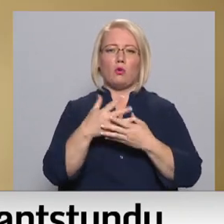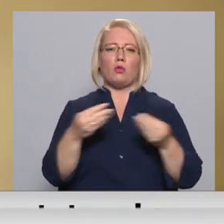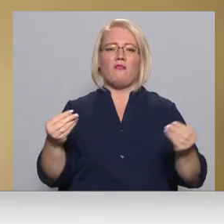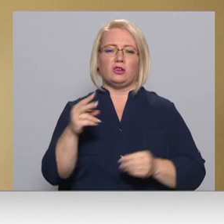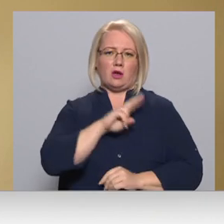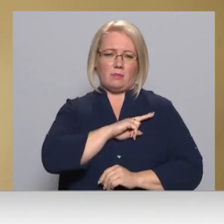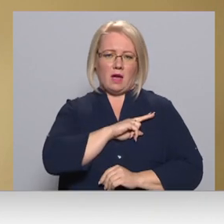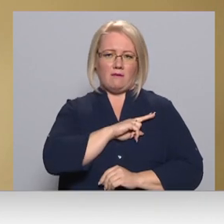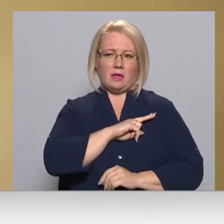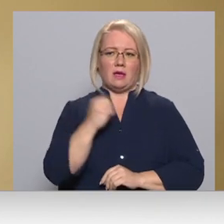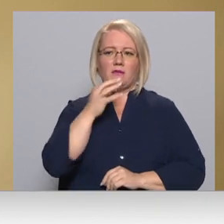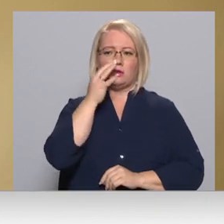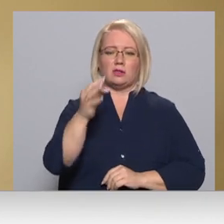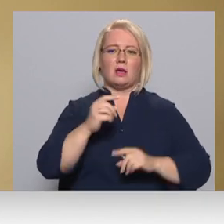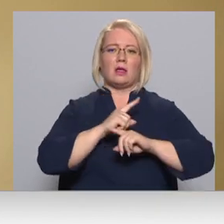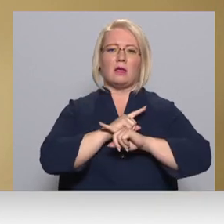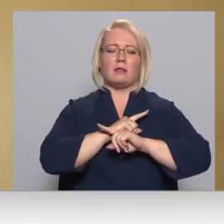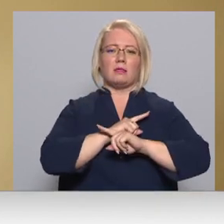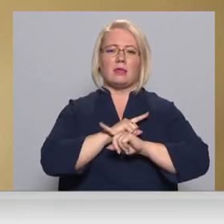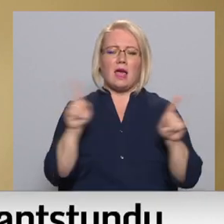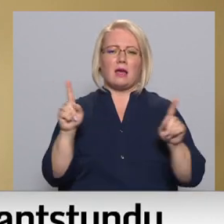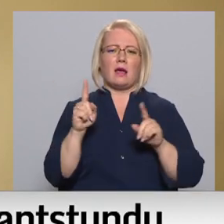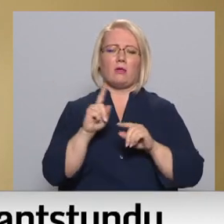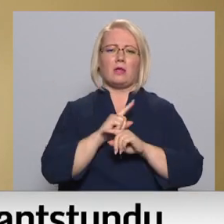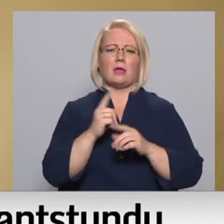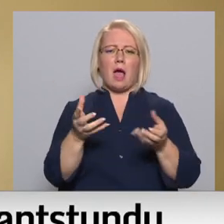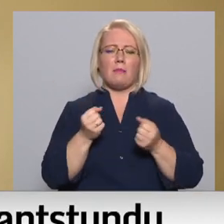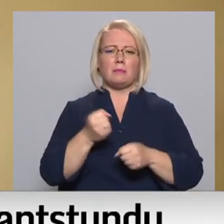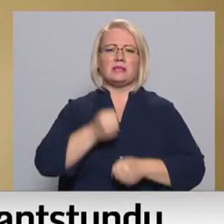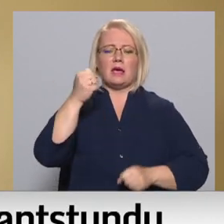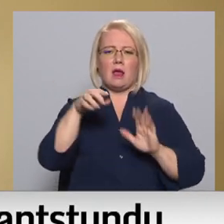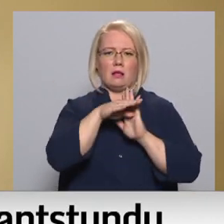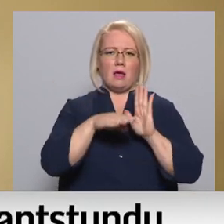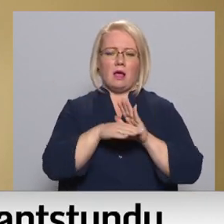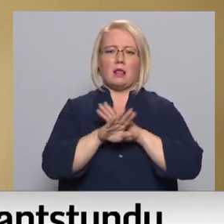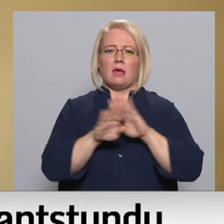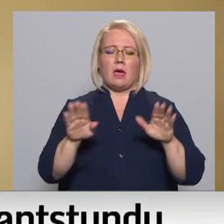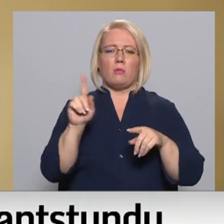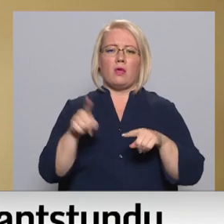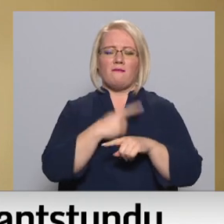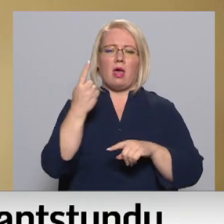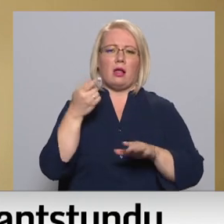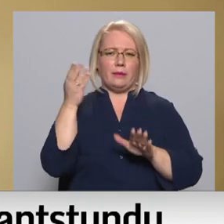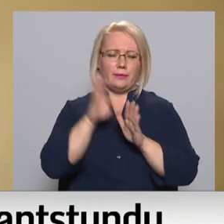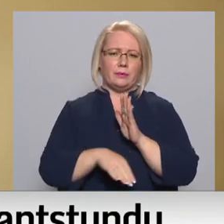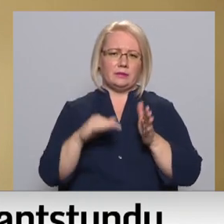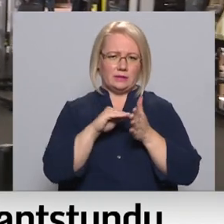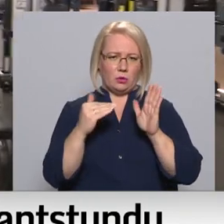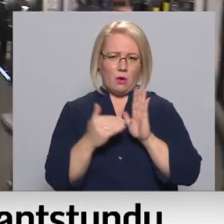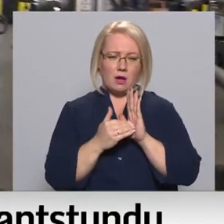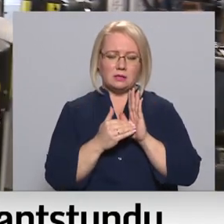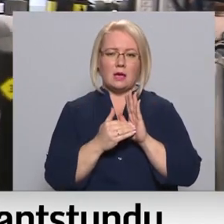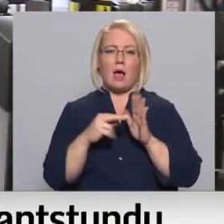nekavējoties jāpieņem stingrāki ierobežojumi, lai nenonāktu vienkārši vēl daudz kritiskākā situācijā.